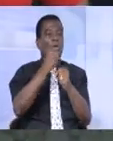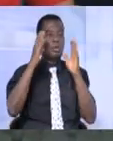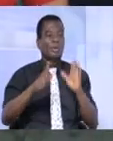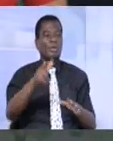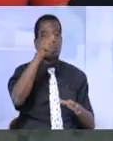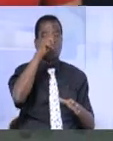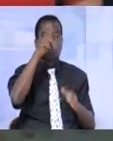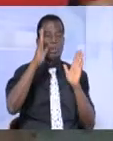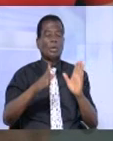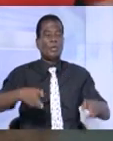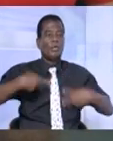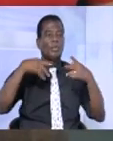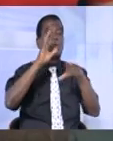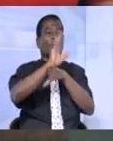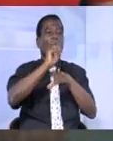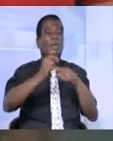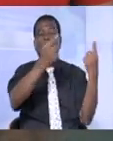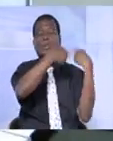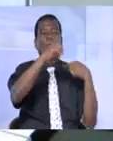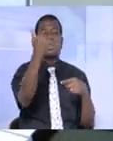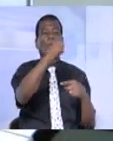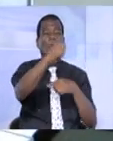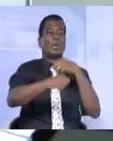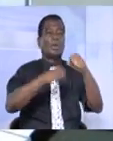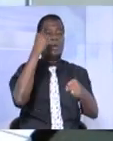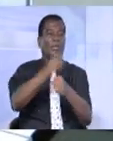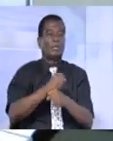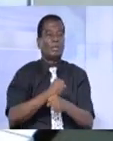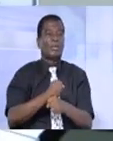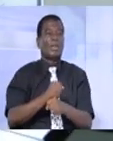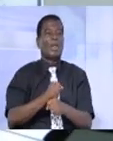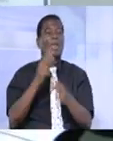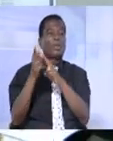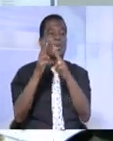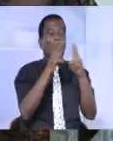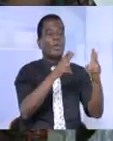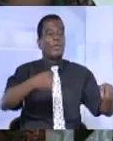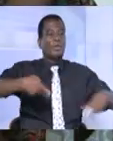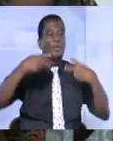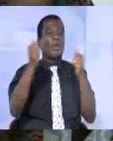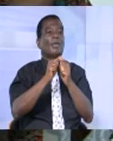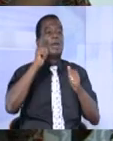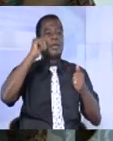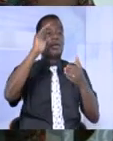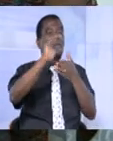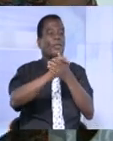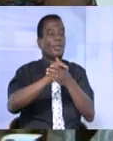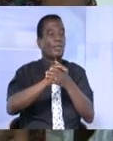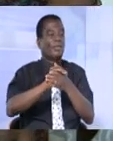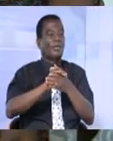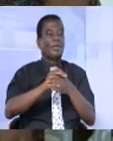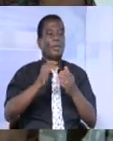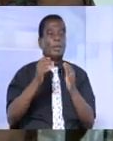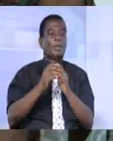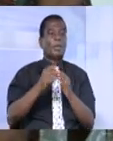en Côte d'Ivoire depuis une dizaine d'années. Le drame de Grand Bassam, il l'a vécu avec sa famille en étant à Assini le dimanche